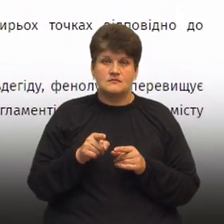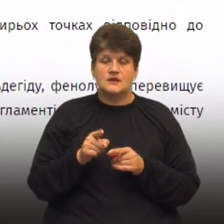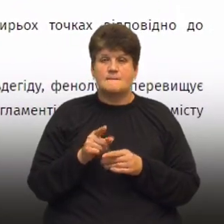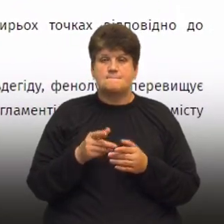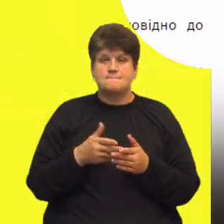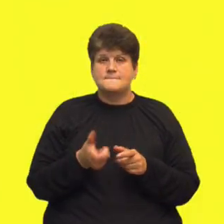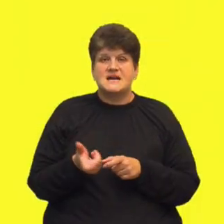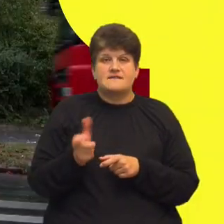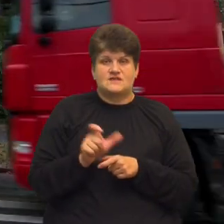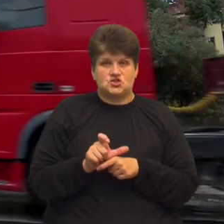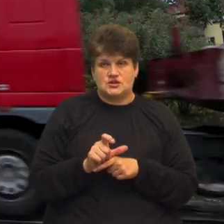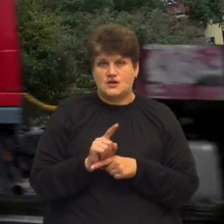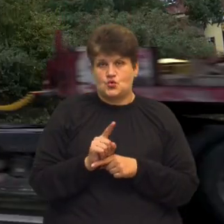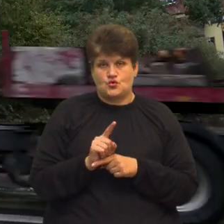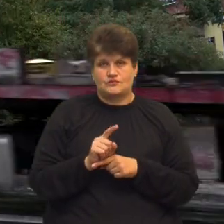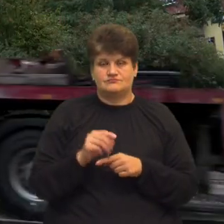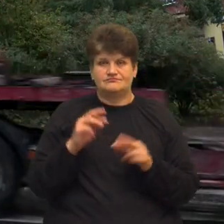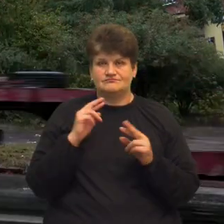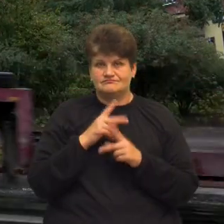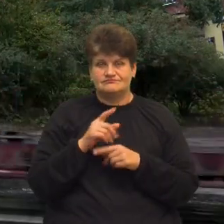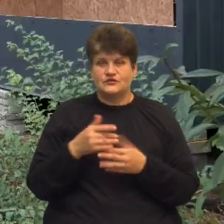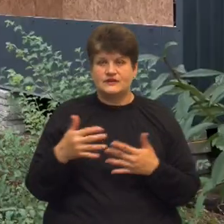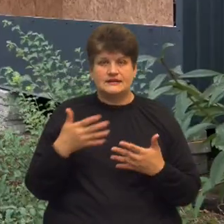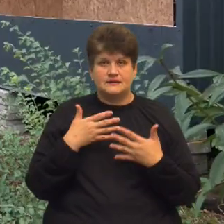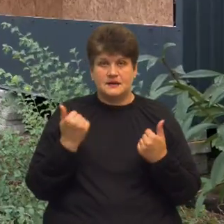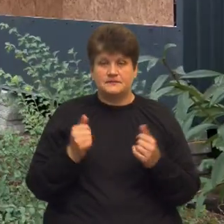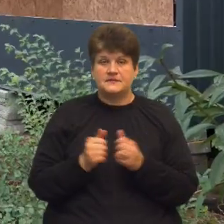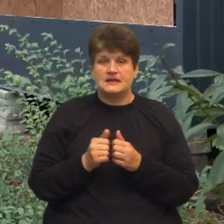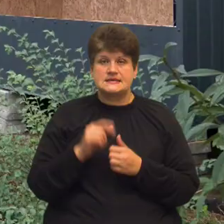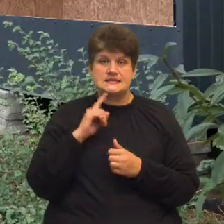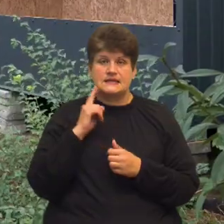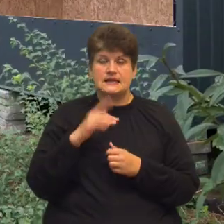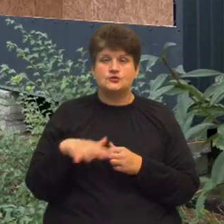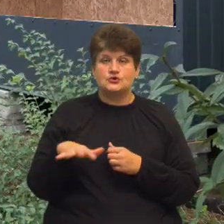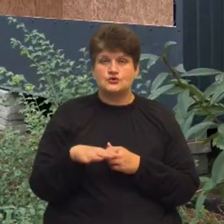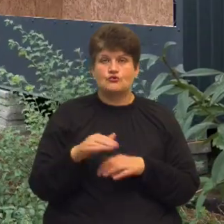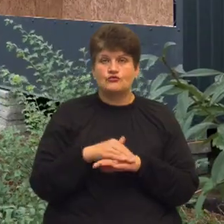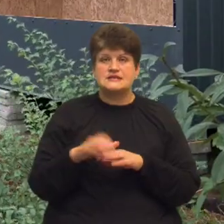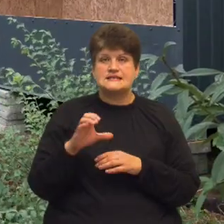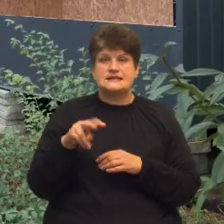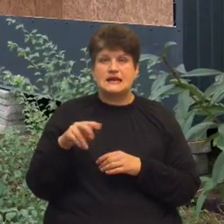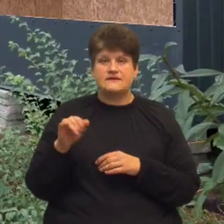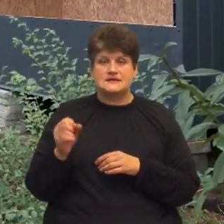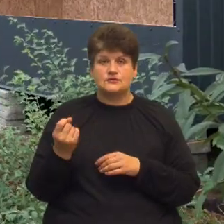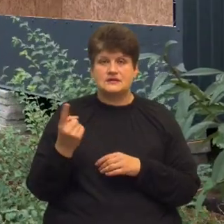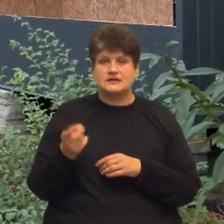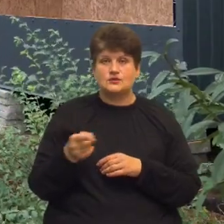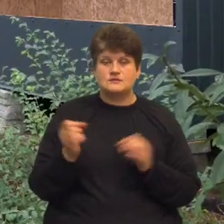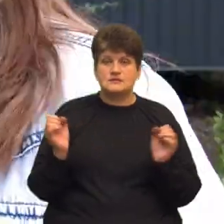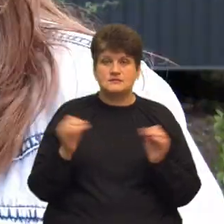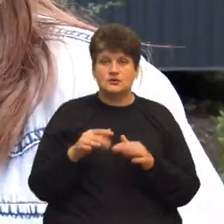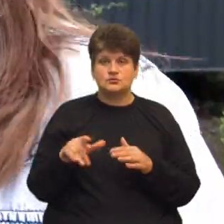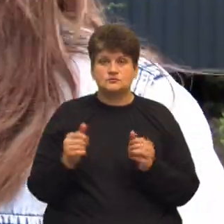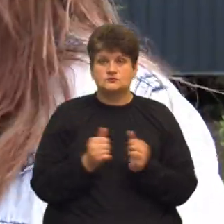токсинів немає. Біля зеленої зони поблизу будинку на вулиці Слівенській 11 в Тернополі зібралися мешканці прилеглих